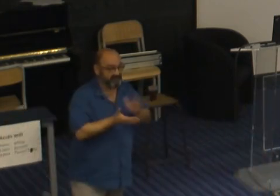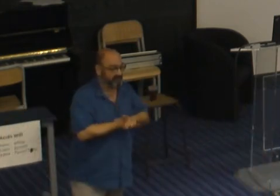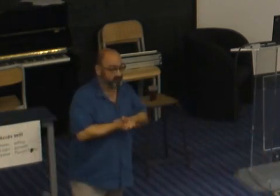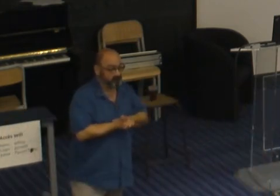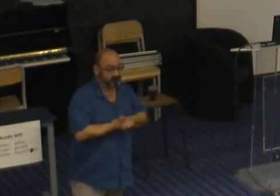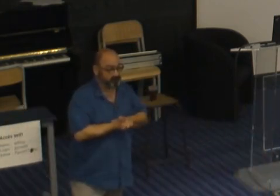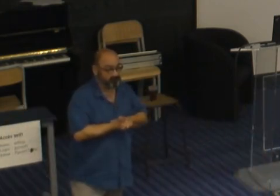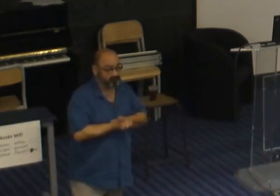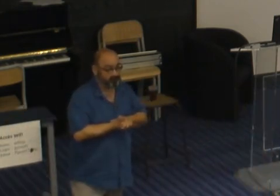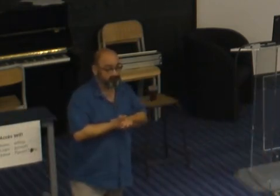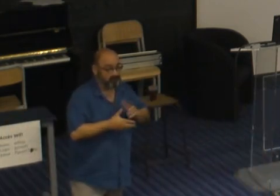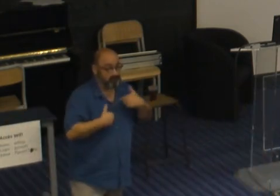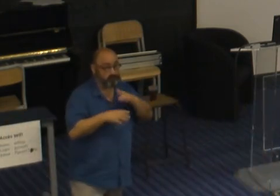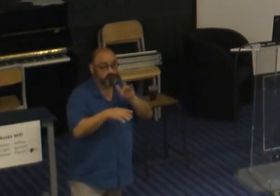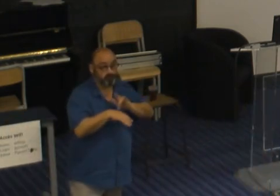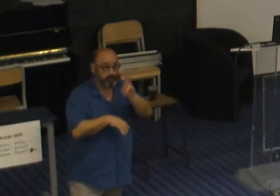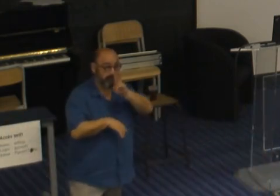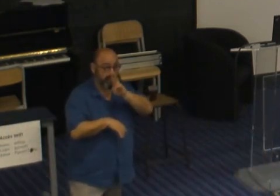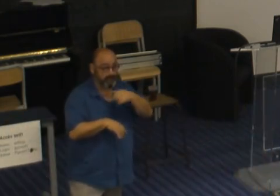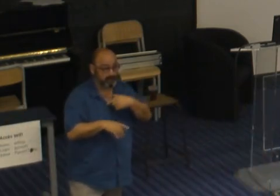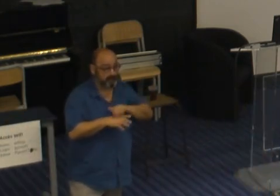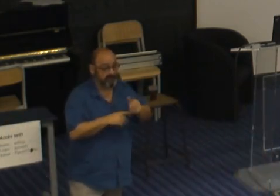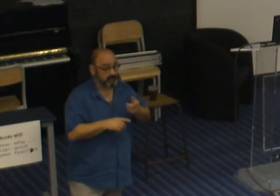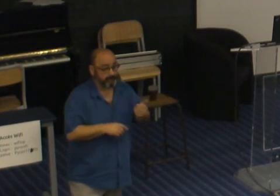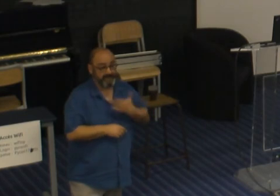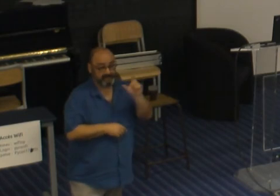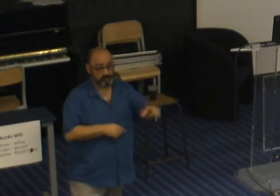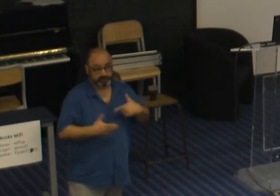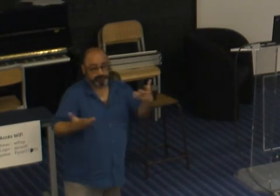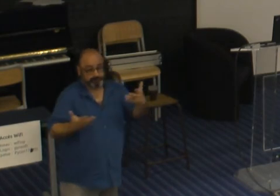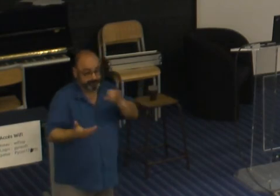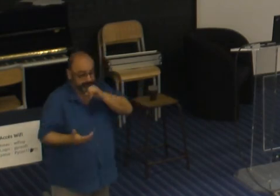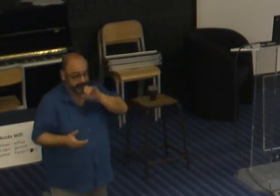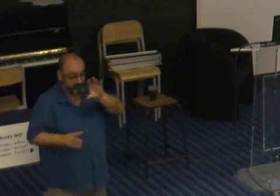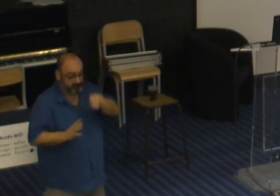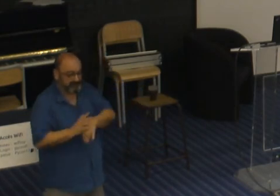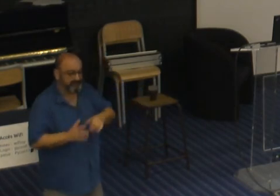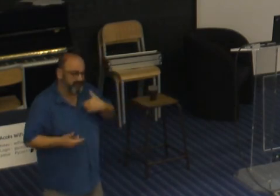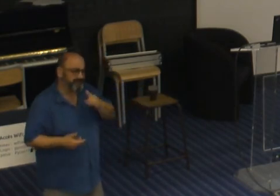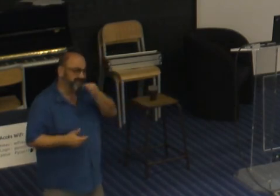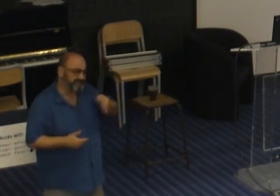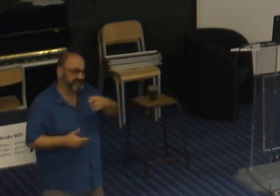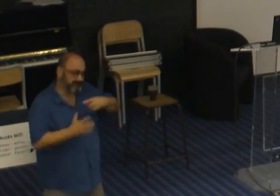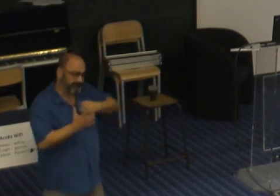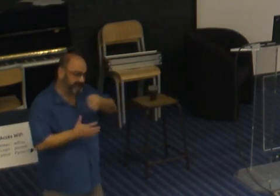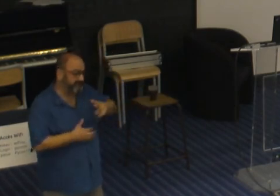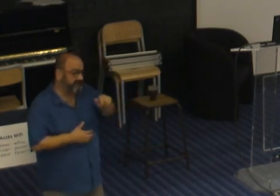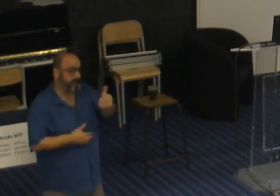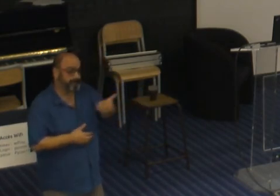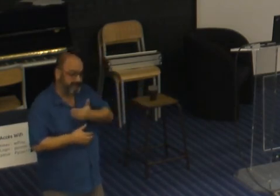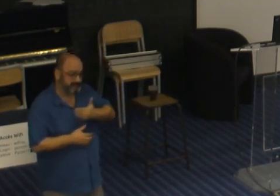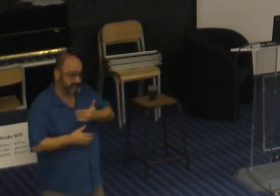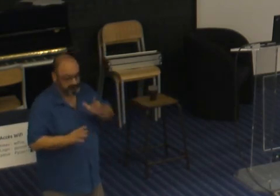voilà moi j'ai fait des blagues qui ont blessé des gens par inadvertance mais voilà c'est pour ça que j'insiste sur le fait que quand on blesse quelqu'un il faut s